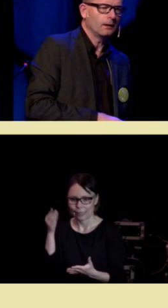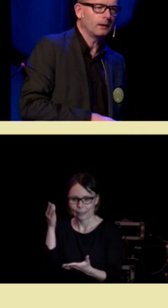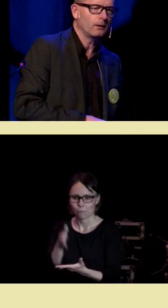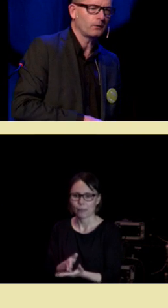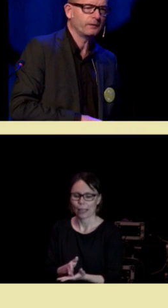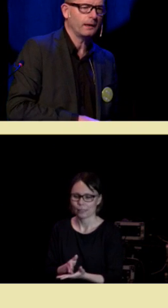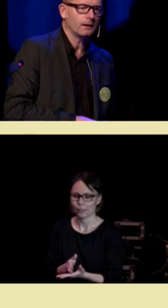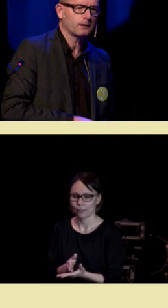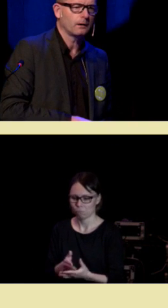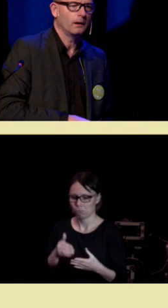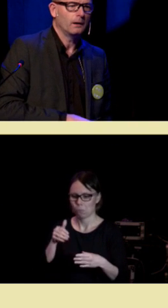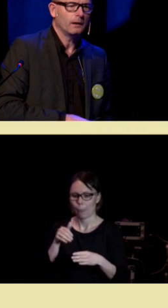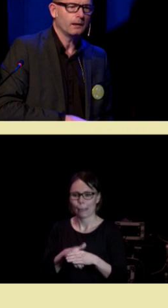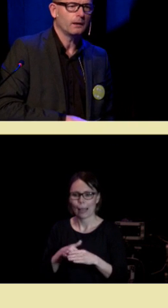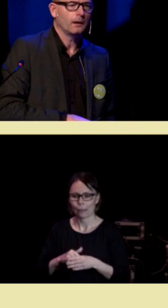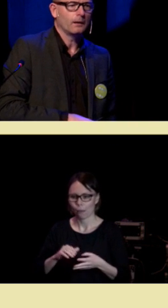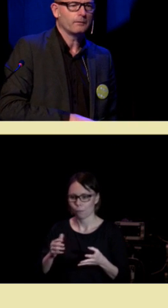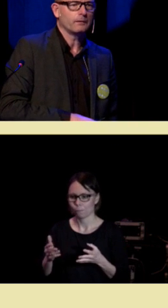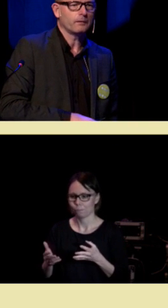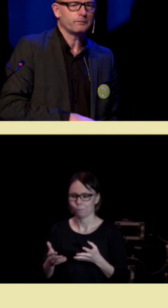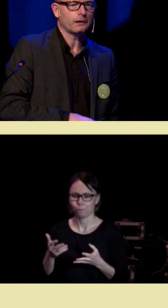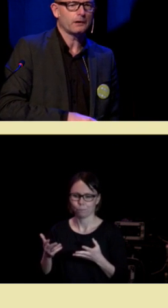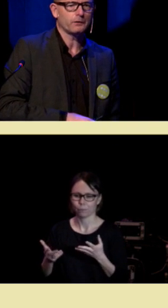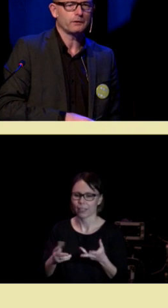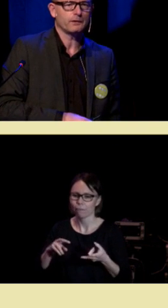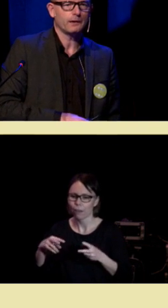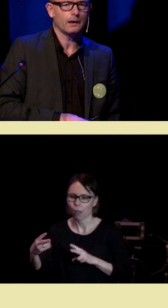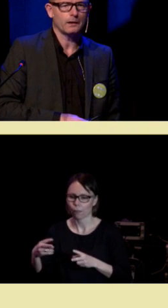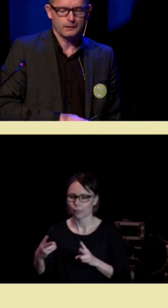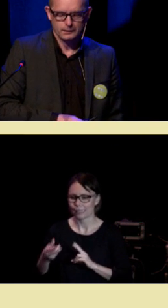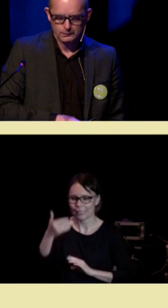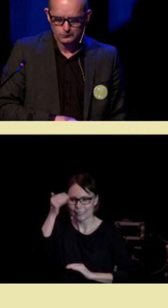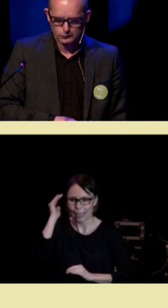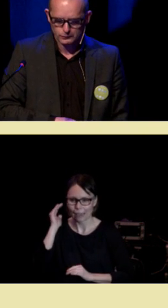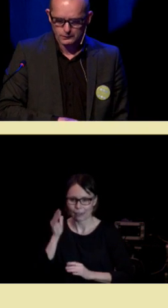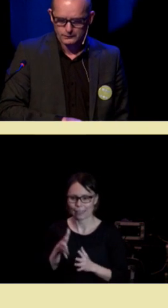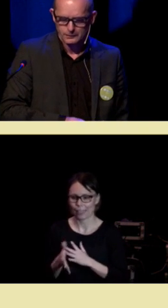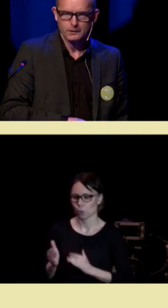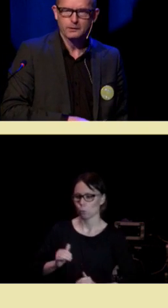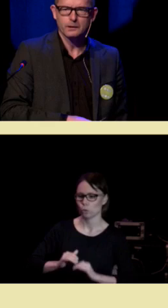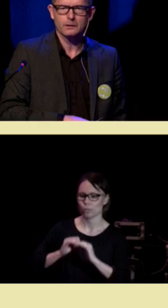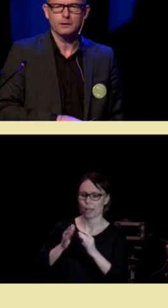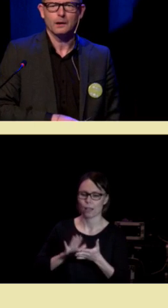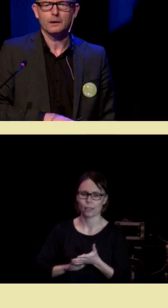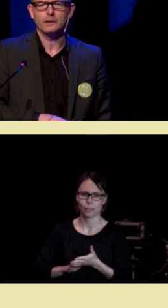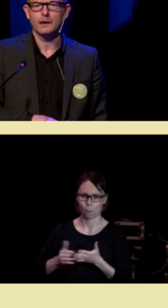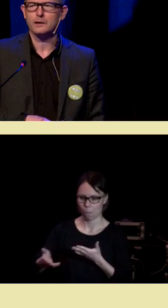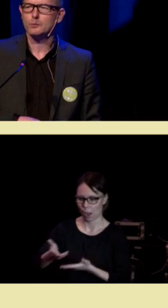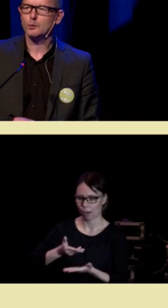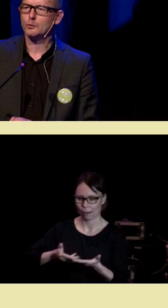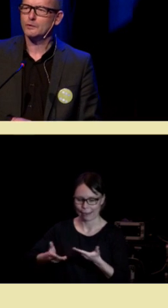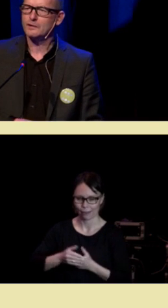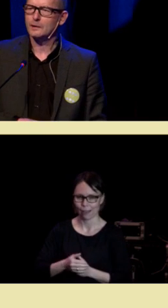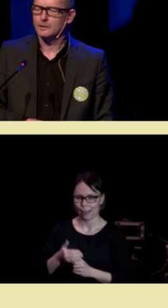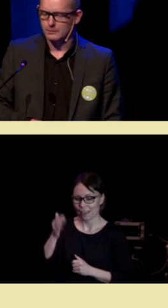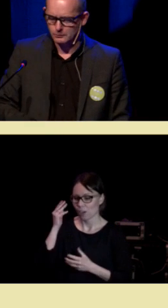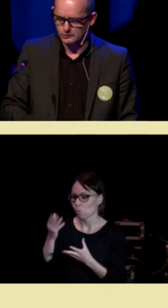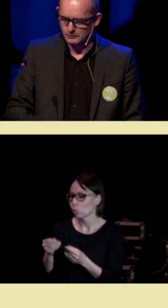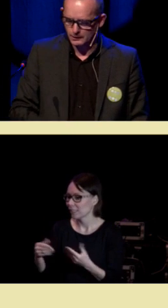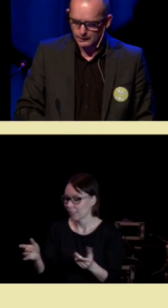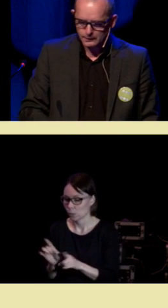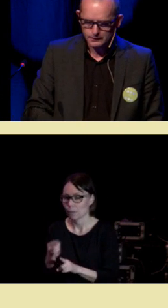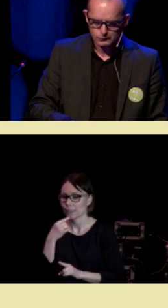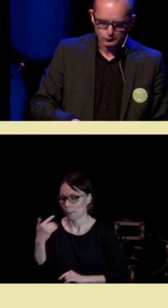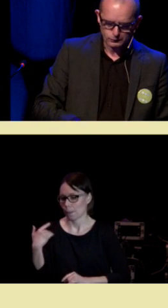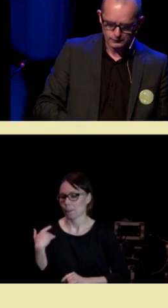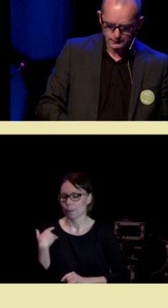til å delta i hverandres hjerne gjennom sosial samhandling. Hjernen modnes ikke, som jeg begynte